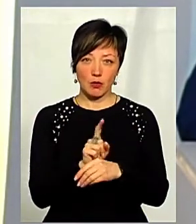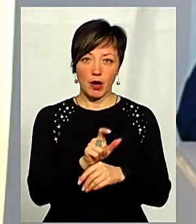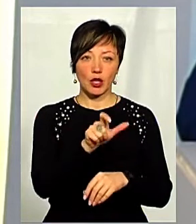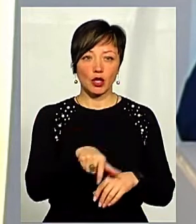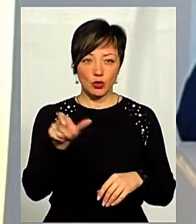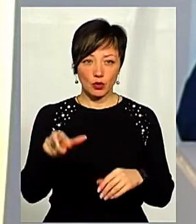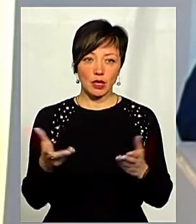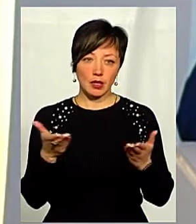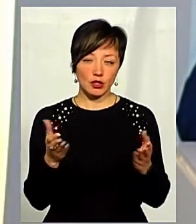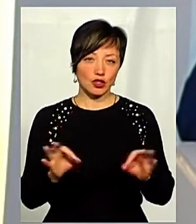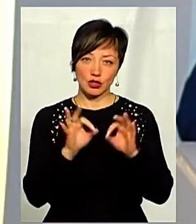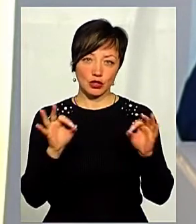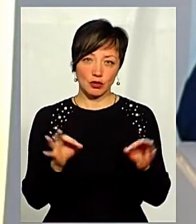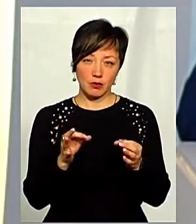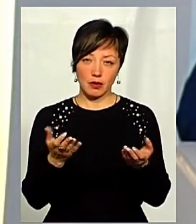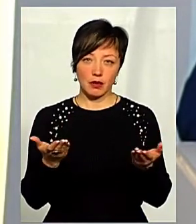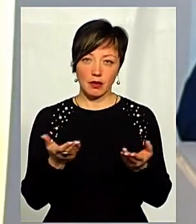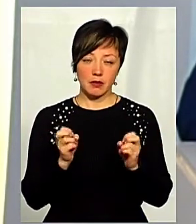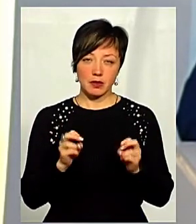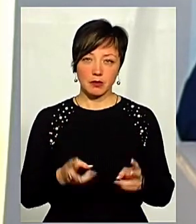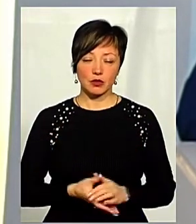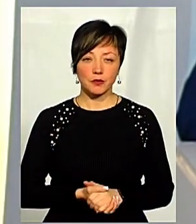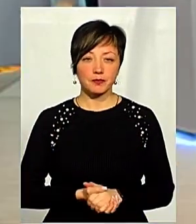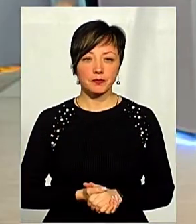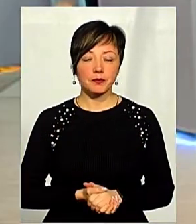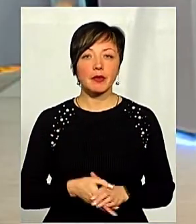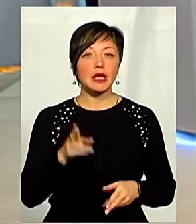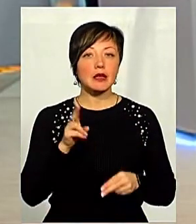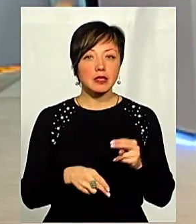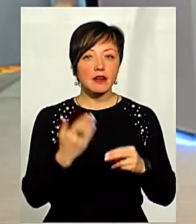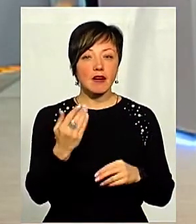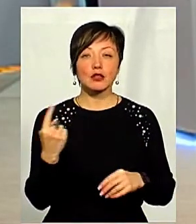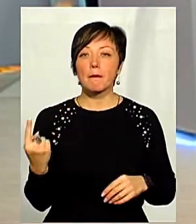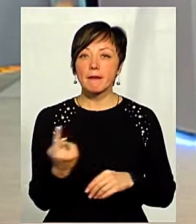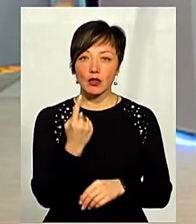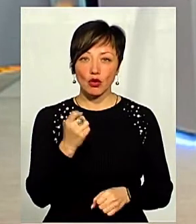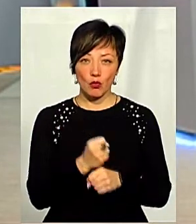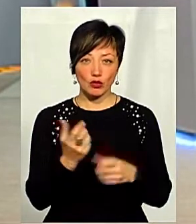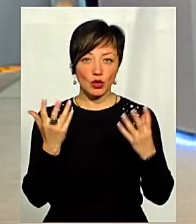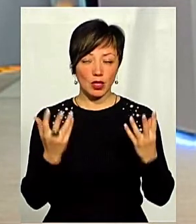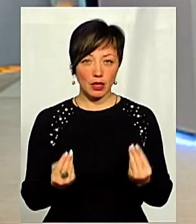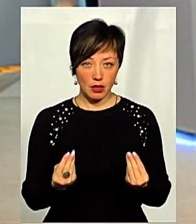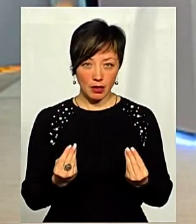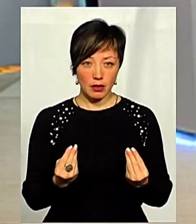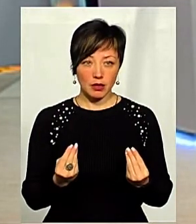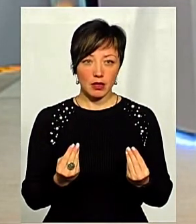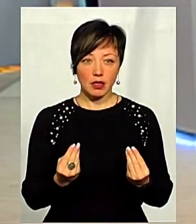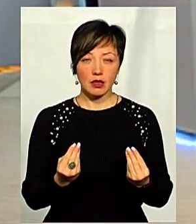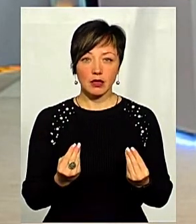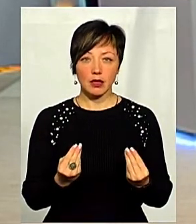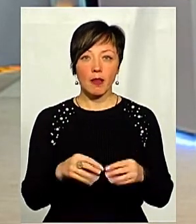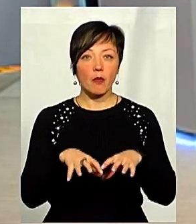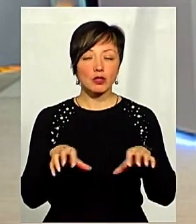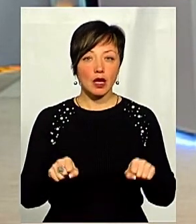люди, які абсолютно нічим для нас не безпечними. Наприкінці вашого першого робочого дня, першого